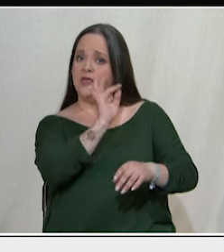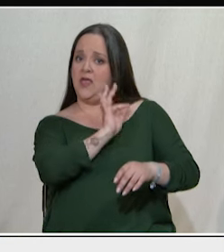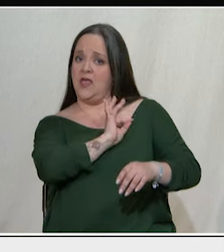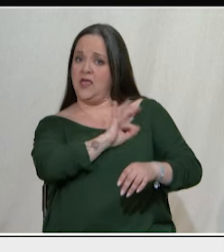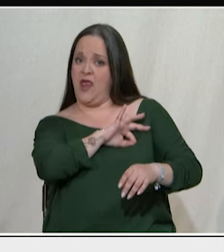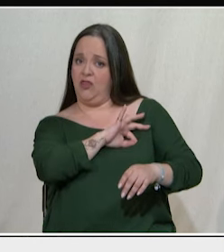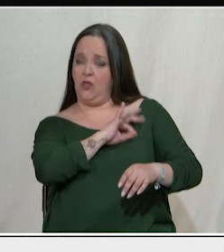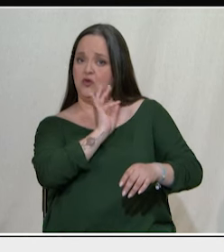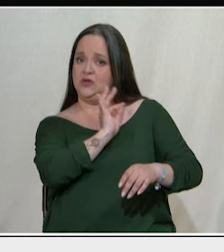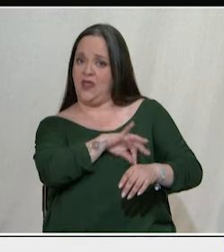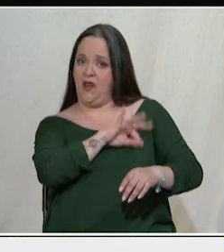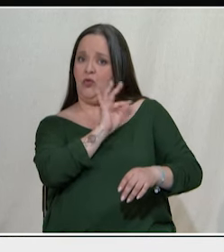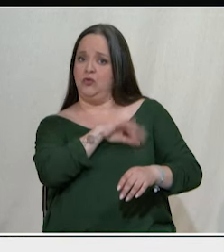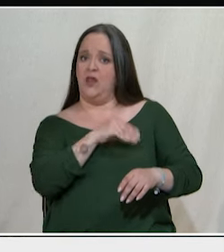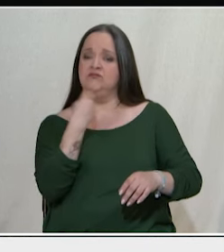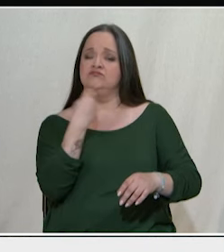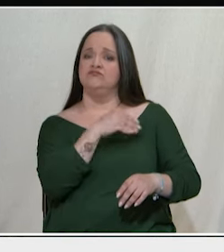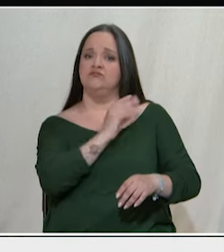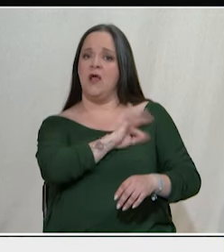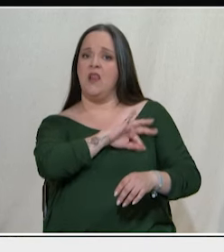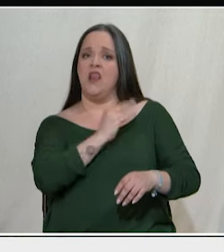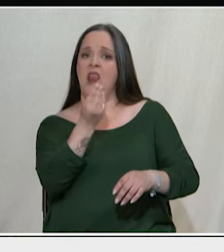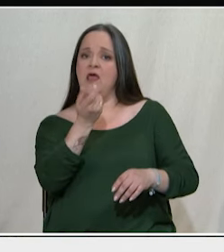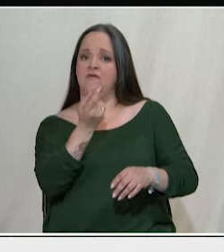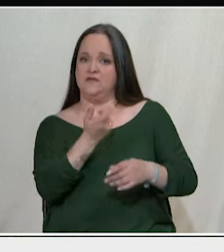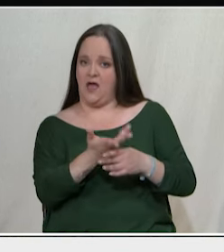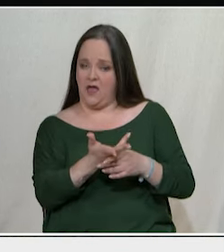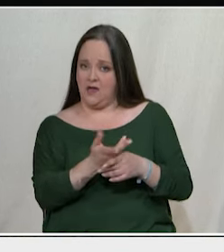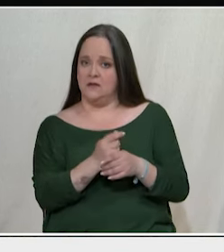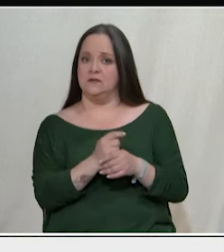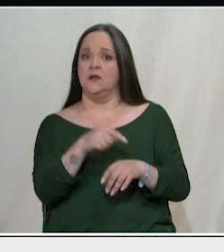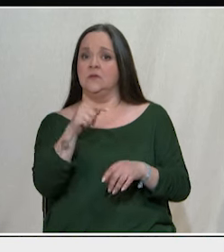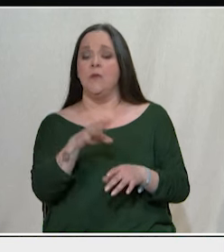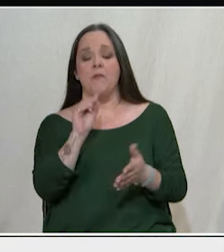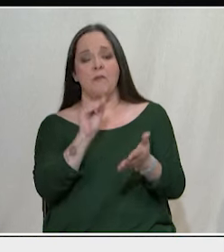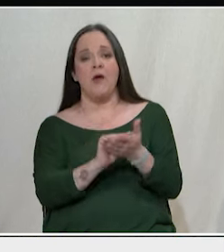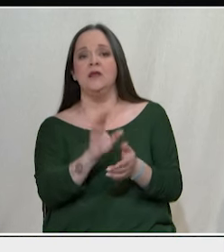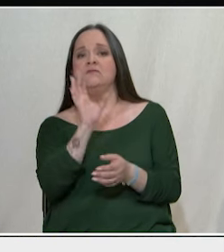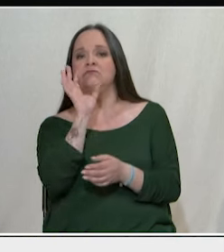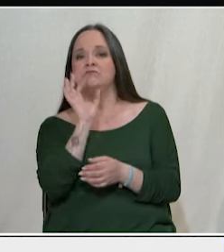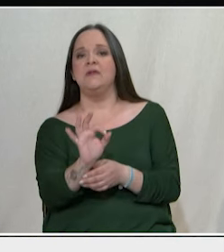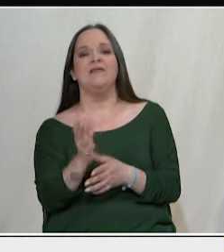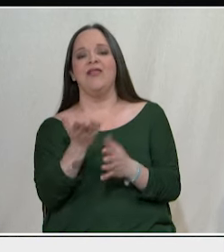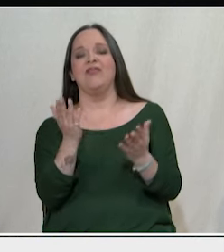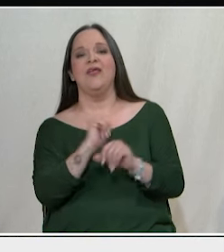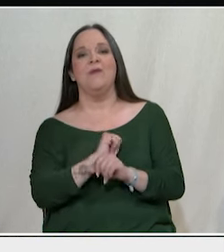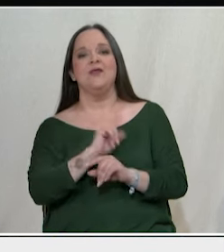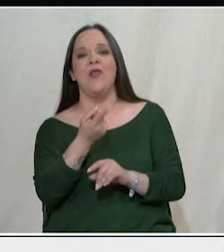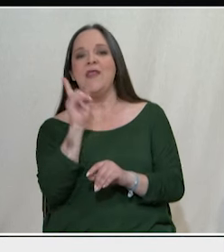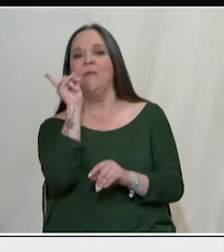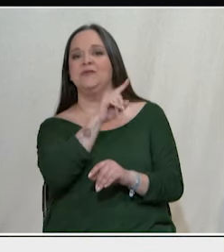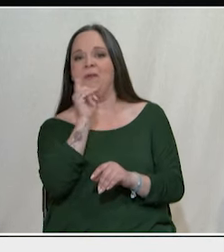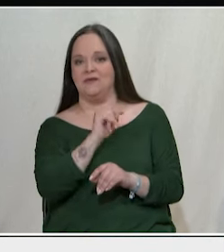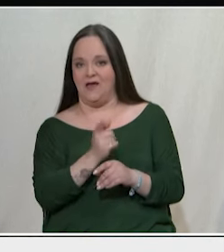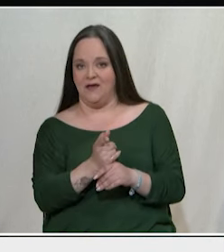κοράκια. Και εδώ είναι μια τεράστια υποκρισία όλων των αστικών και μνημονιακών κομμάτων της Νέας